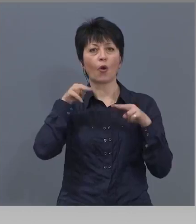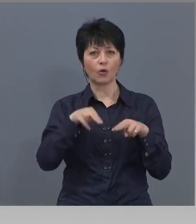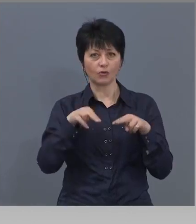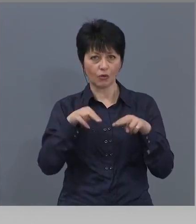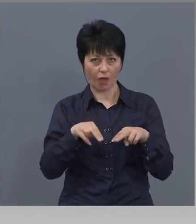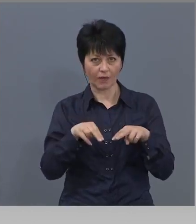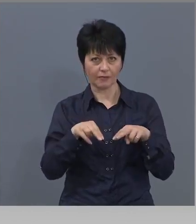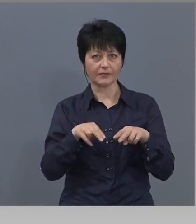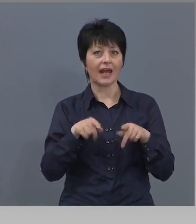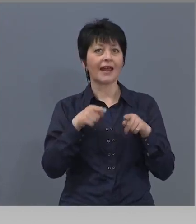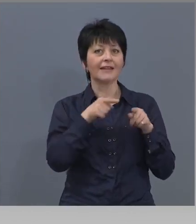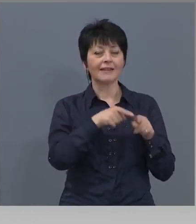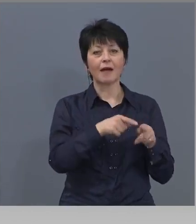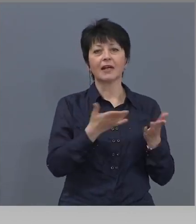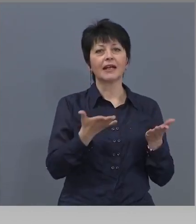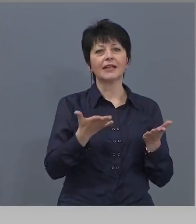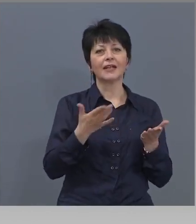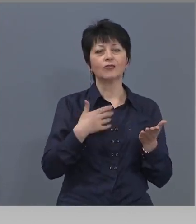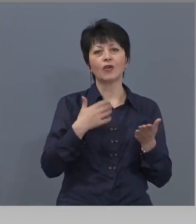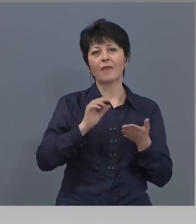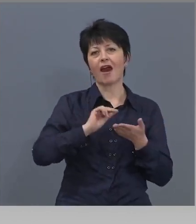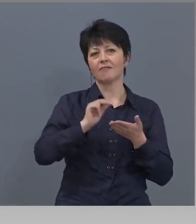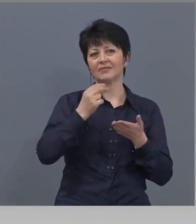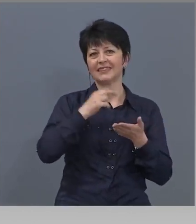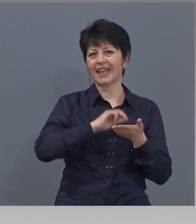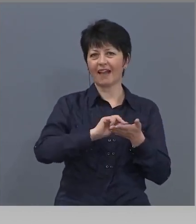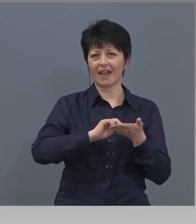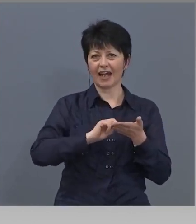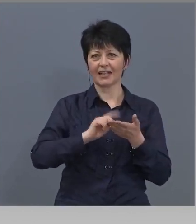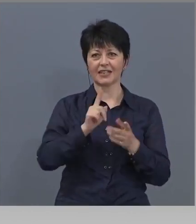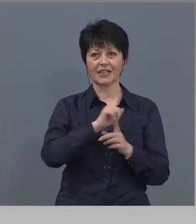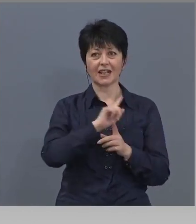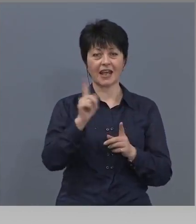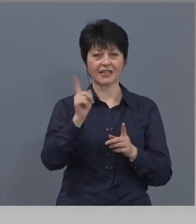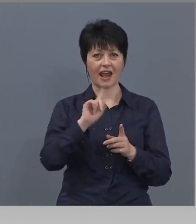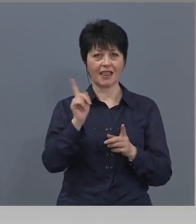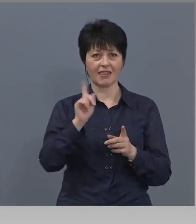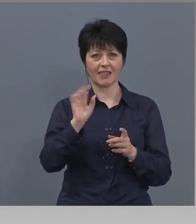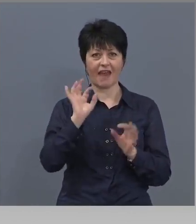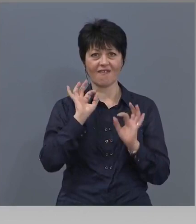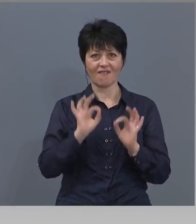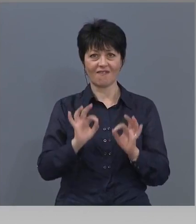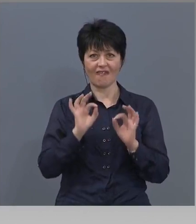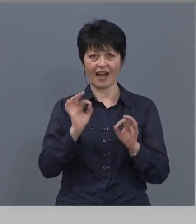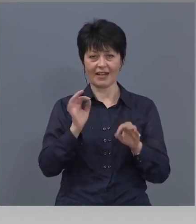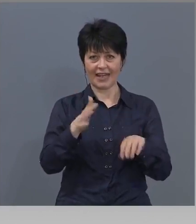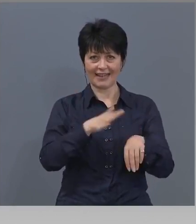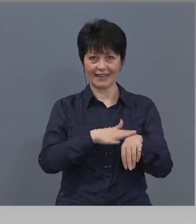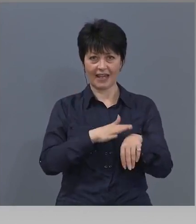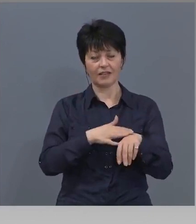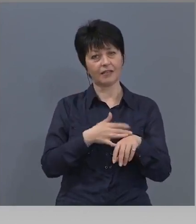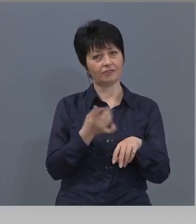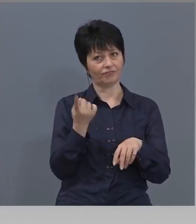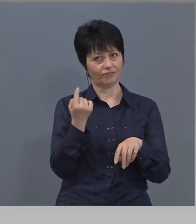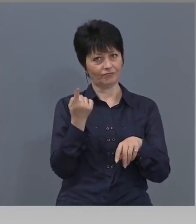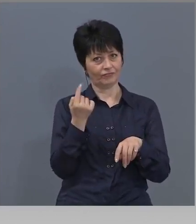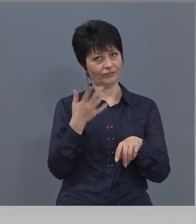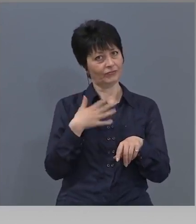и като там, където се установат декларирани неверни данни, естествено ще се търси и отговорност. Пак казвам,